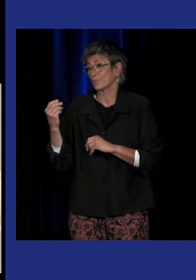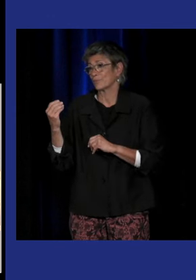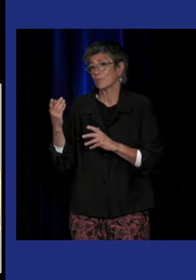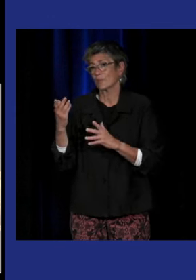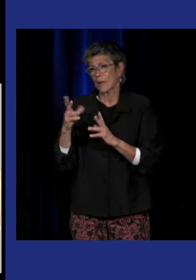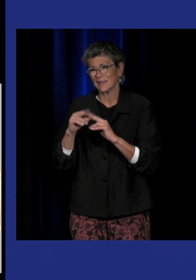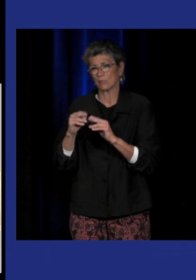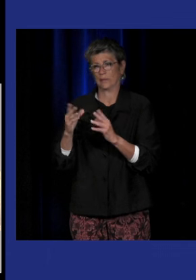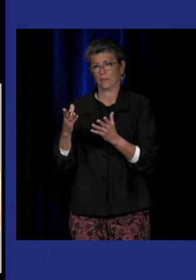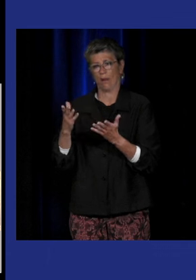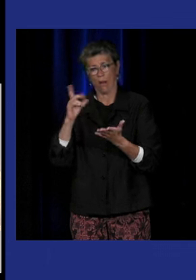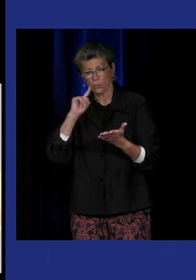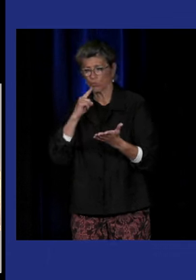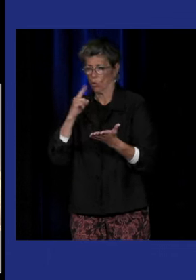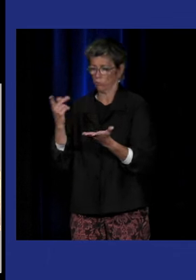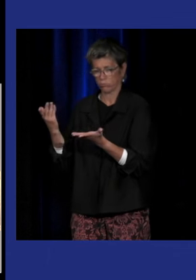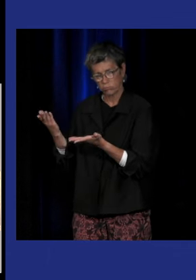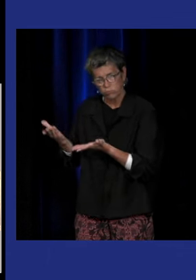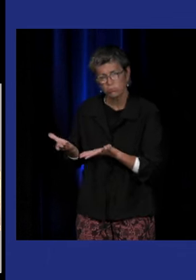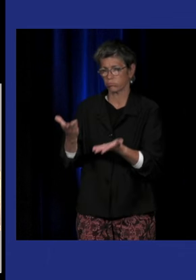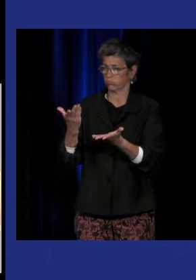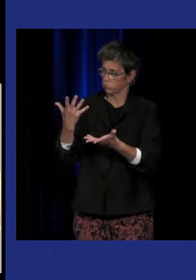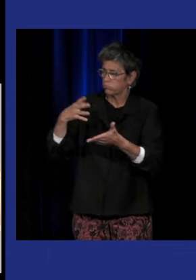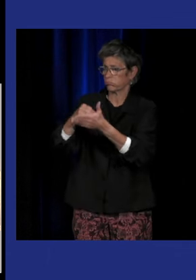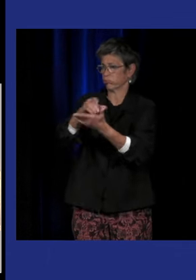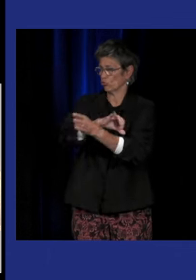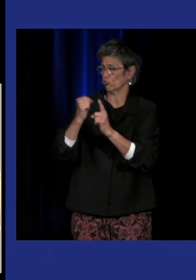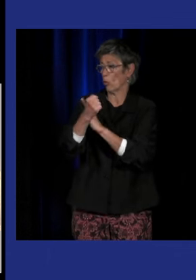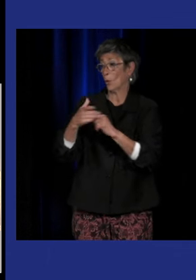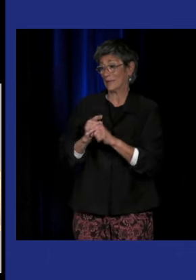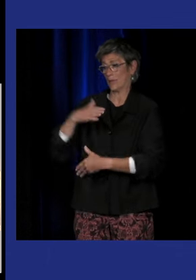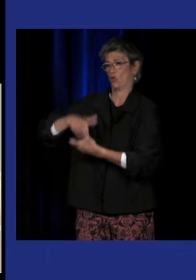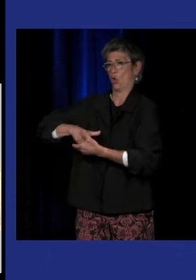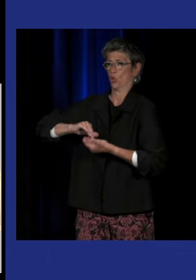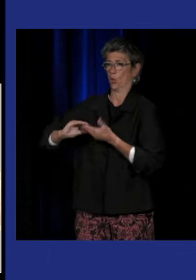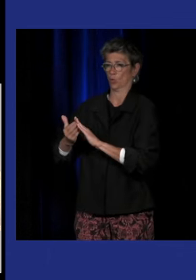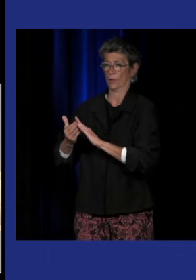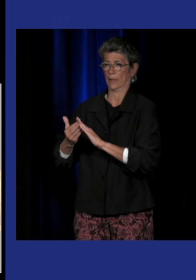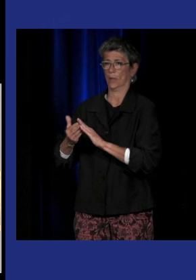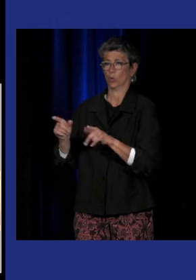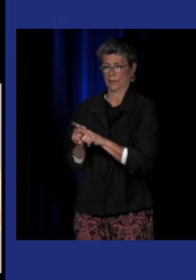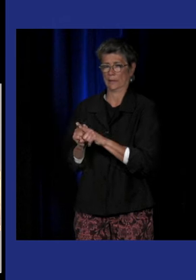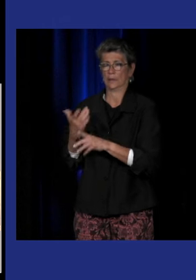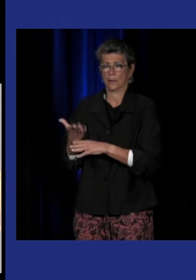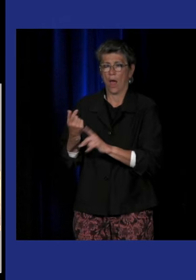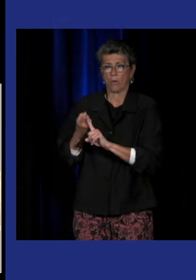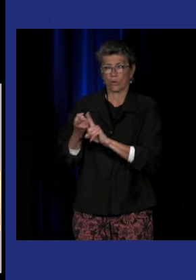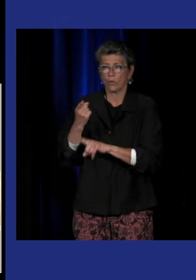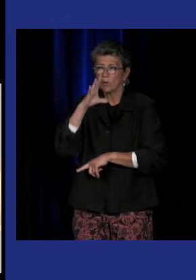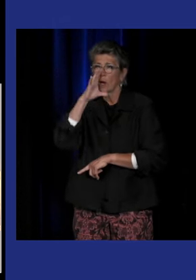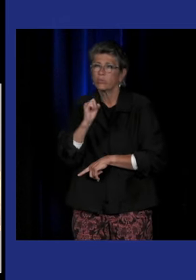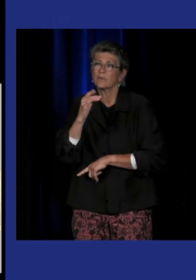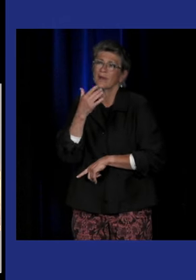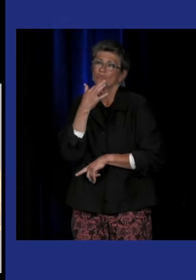repositionner les sourds sur la scène publique mais aussi à l'intérieur de la propre communauté et c'est ça qui est important et c'est pour ça que nous